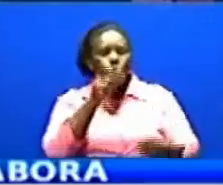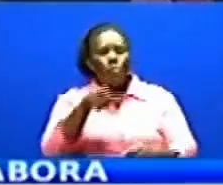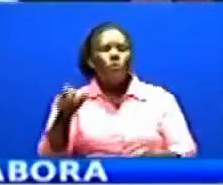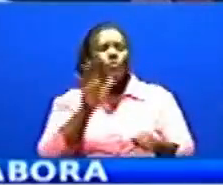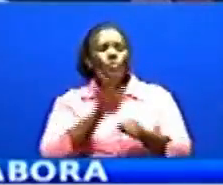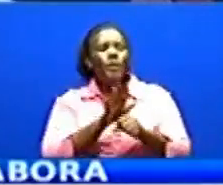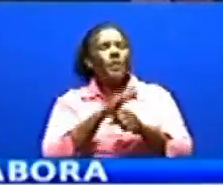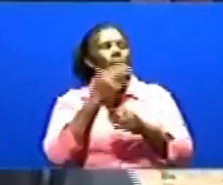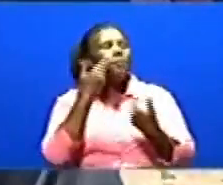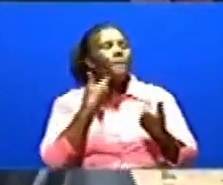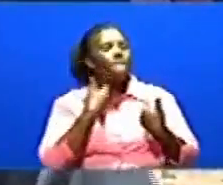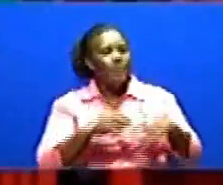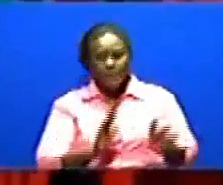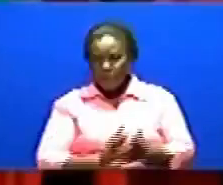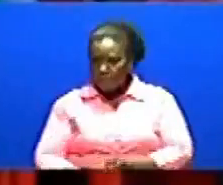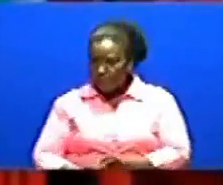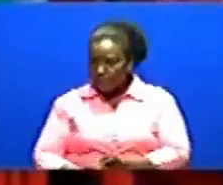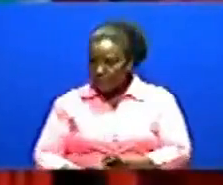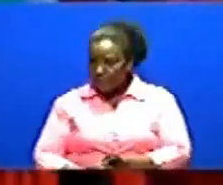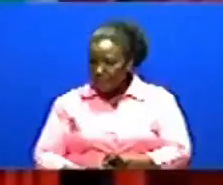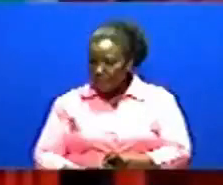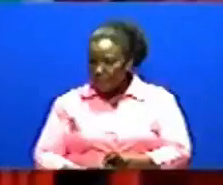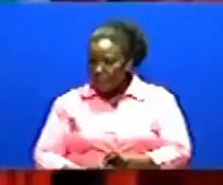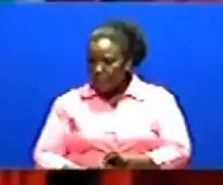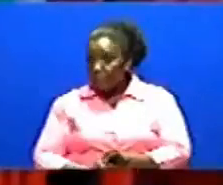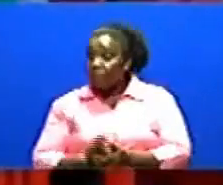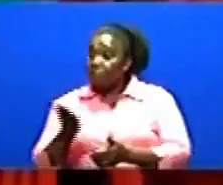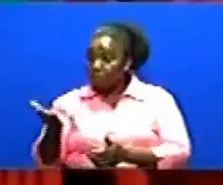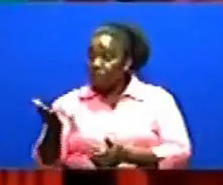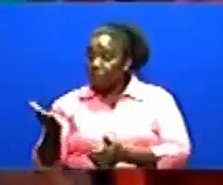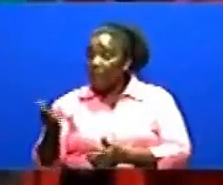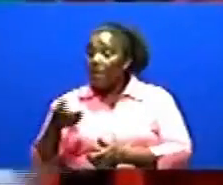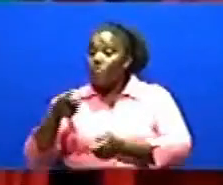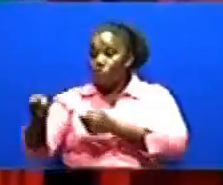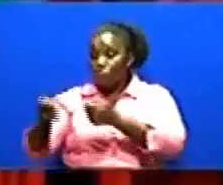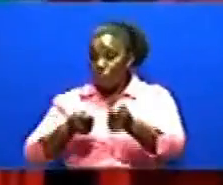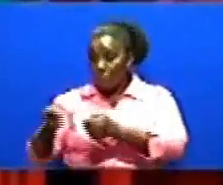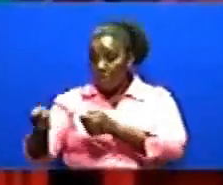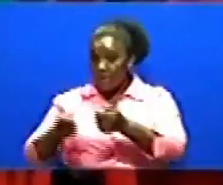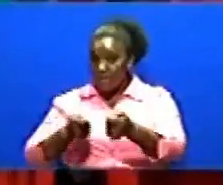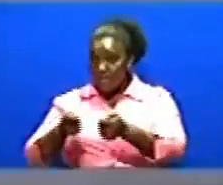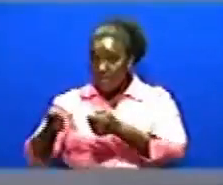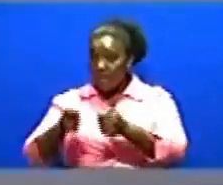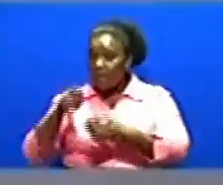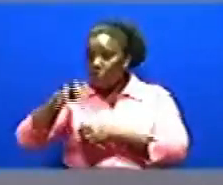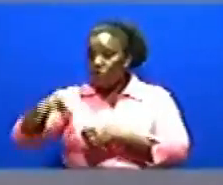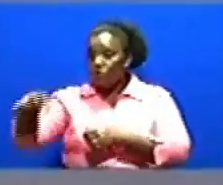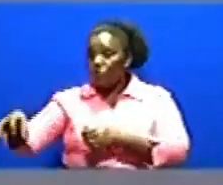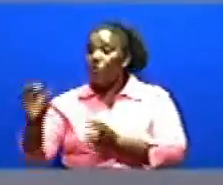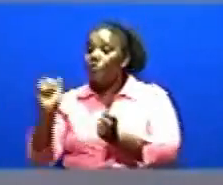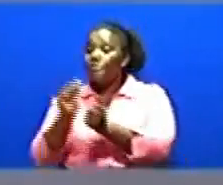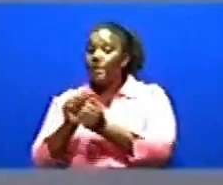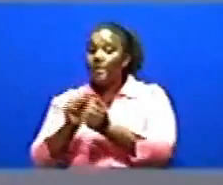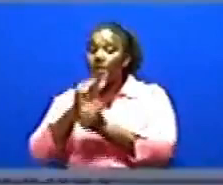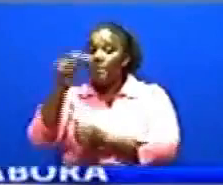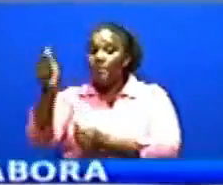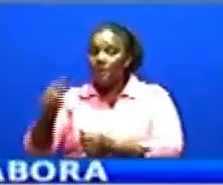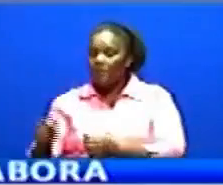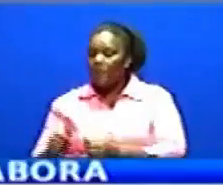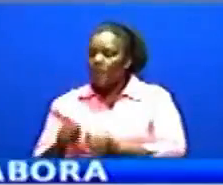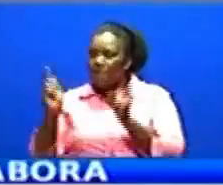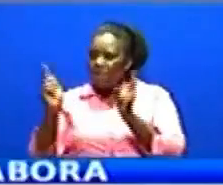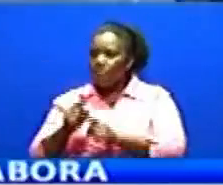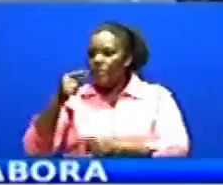BF mmoja hailipi na hainatija kwa wanainchi Agustino Mbulumi ni mkulugenzi wa uzarishaji wa Sokolabitha Tanzania